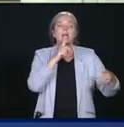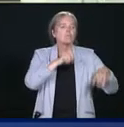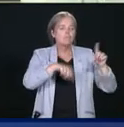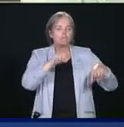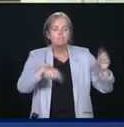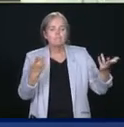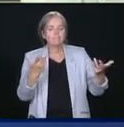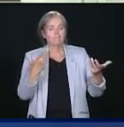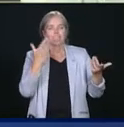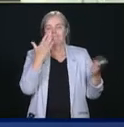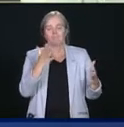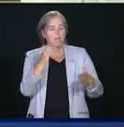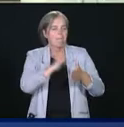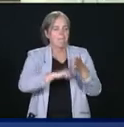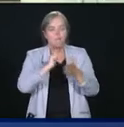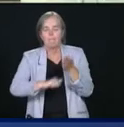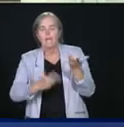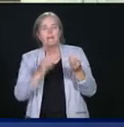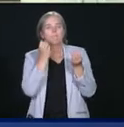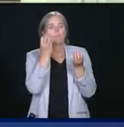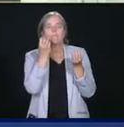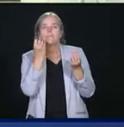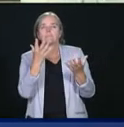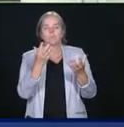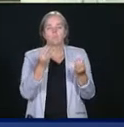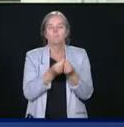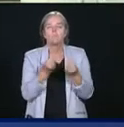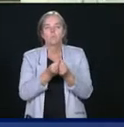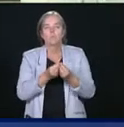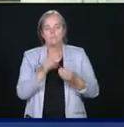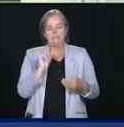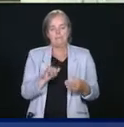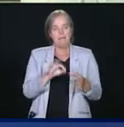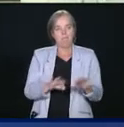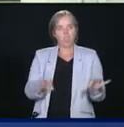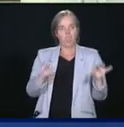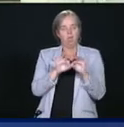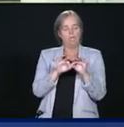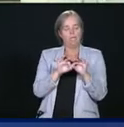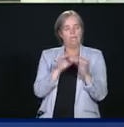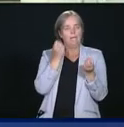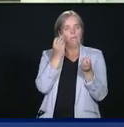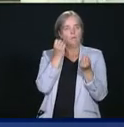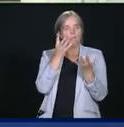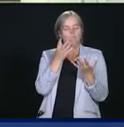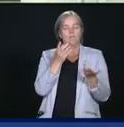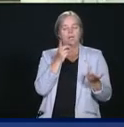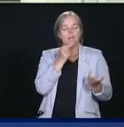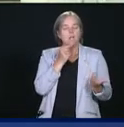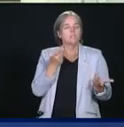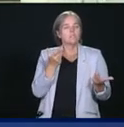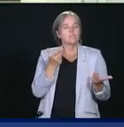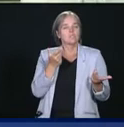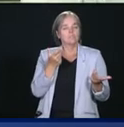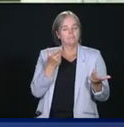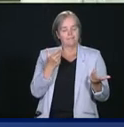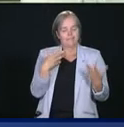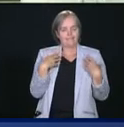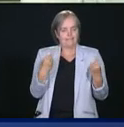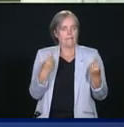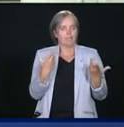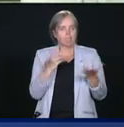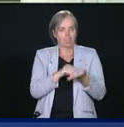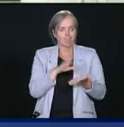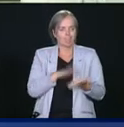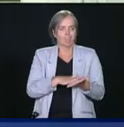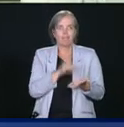Il y beaucoup d'âges qui manquent. Et ça, c'est un élément de données extrêmement facile ou simple à collecter.